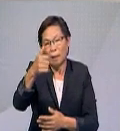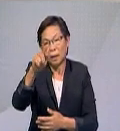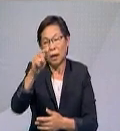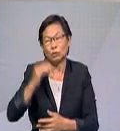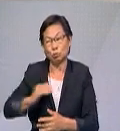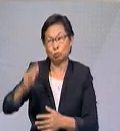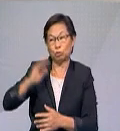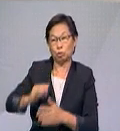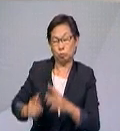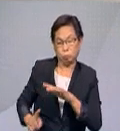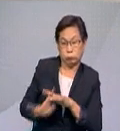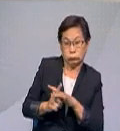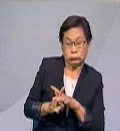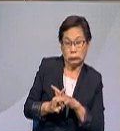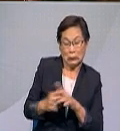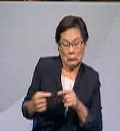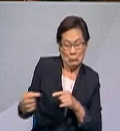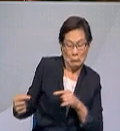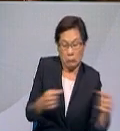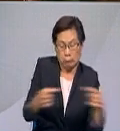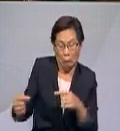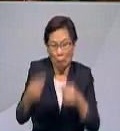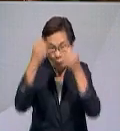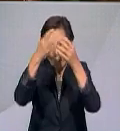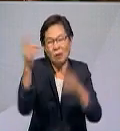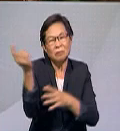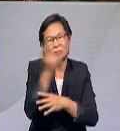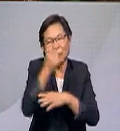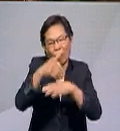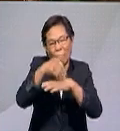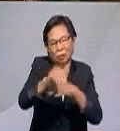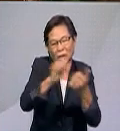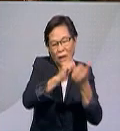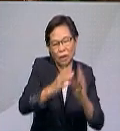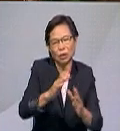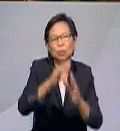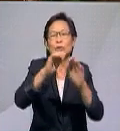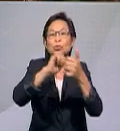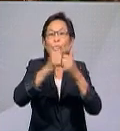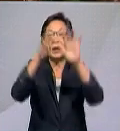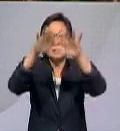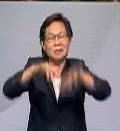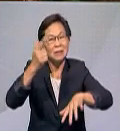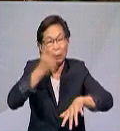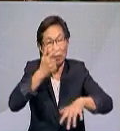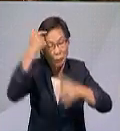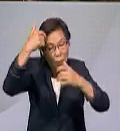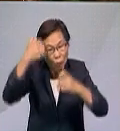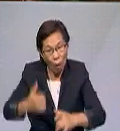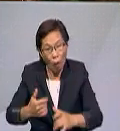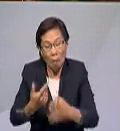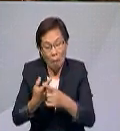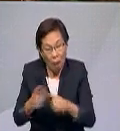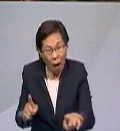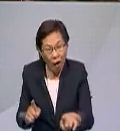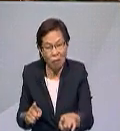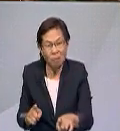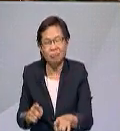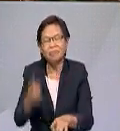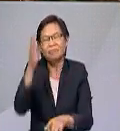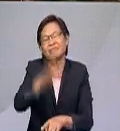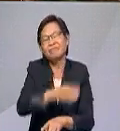sebelum ini mencetuskan kontroversi dengan mengumumkan untuk tidak menghantar atlet ke Sukansi. Keputusan itu bagaimanapun